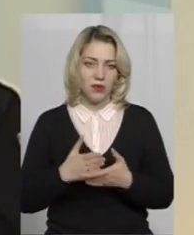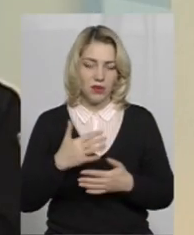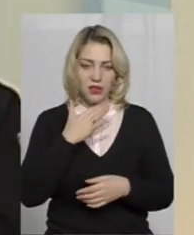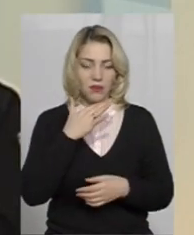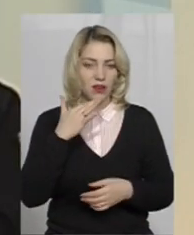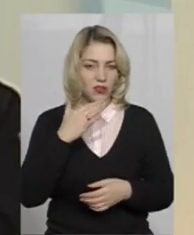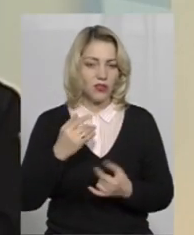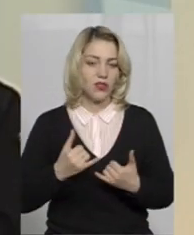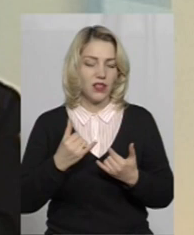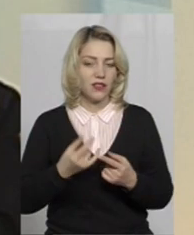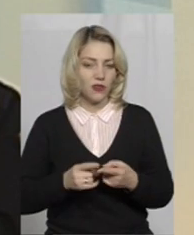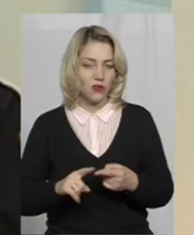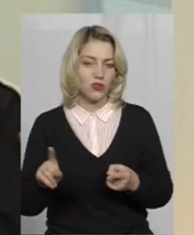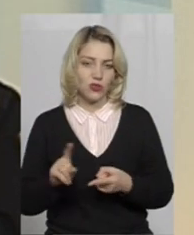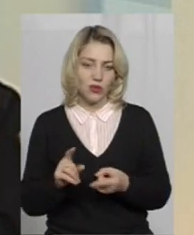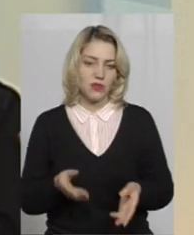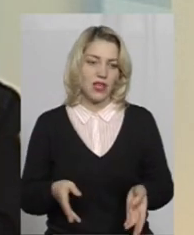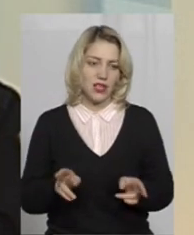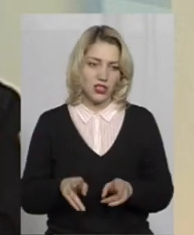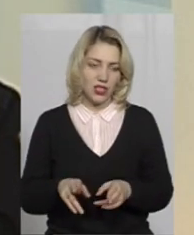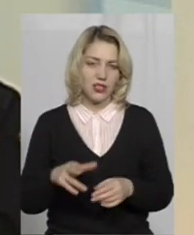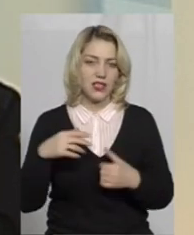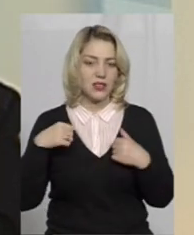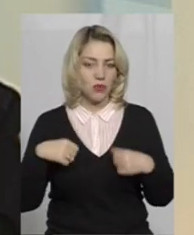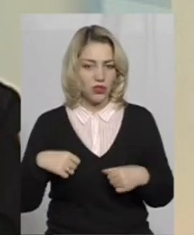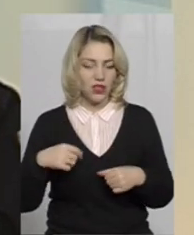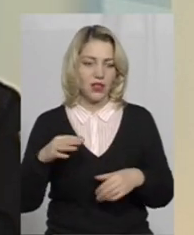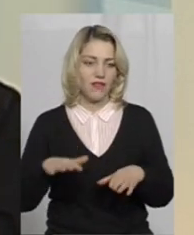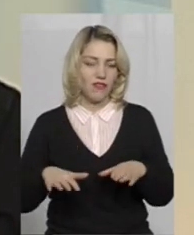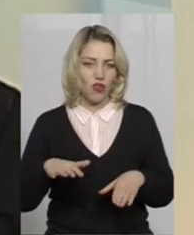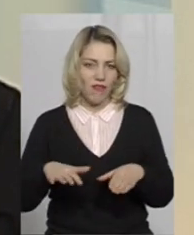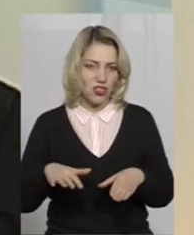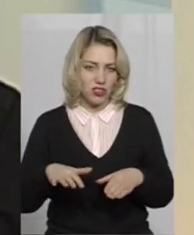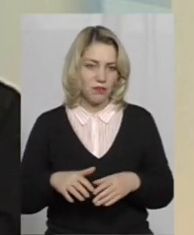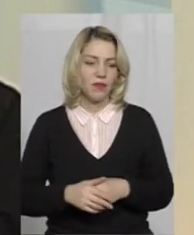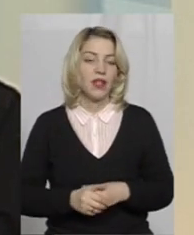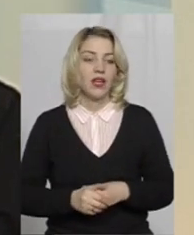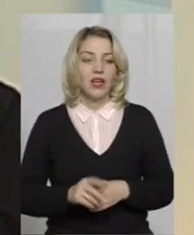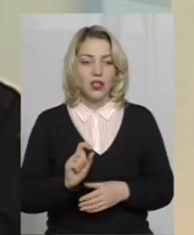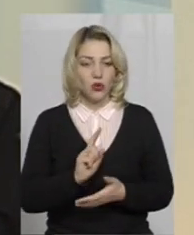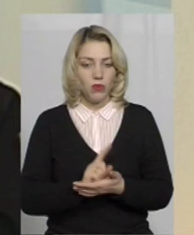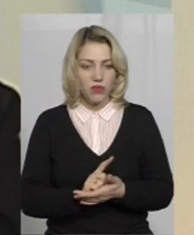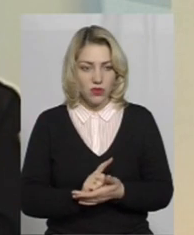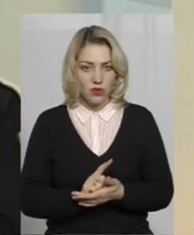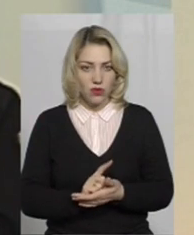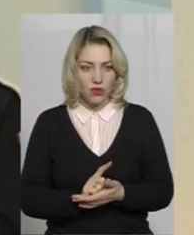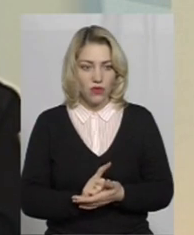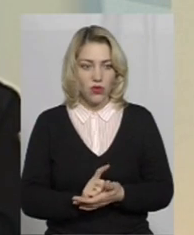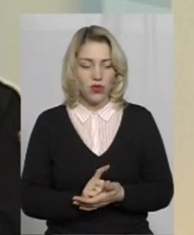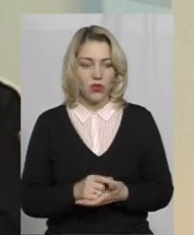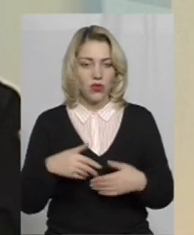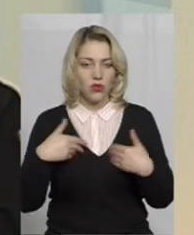дуже багато для того, щоб залишатися завжди спокійним, рівноваженим і обов'язково